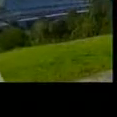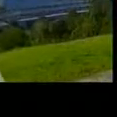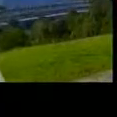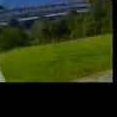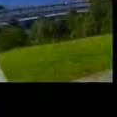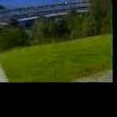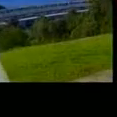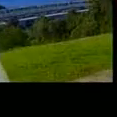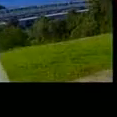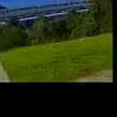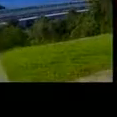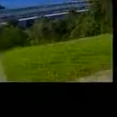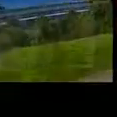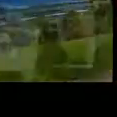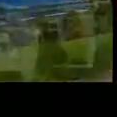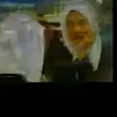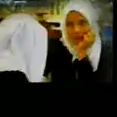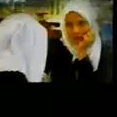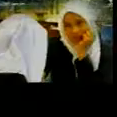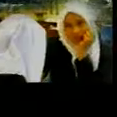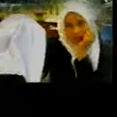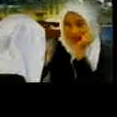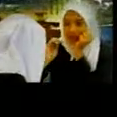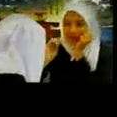Aku berserah